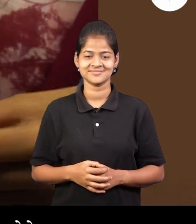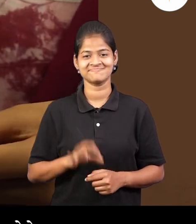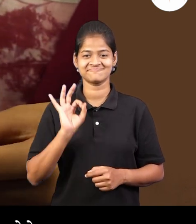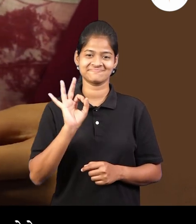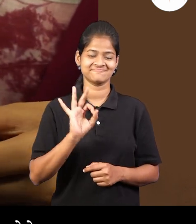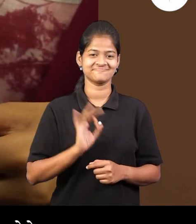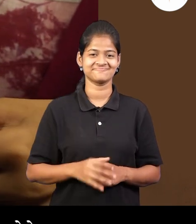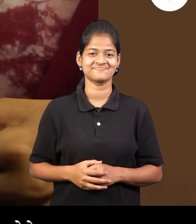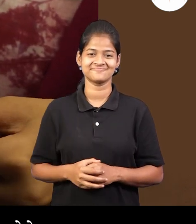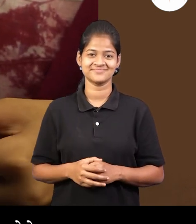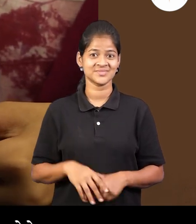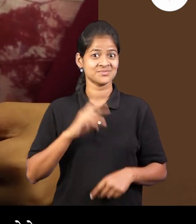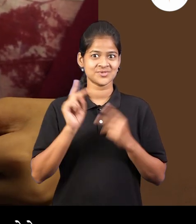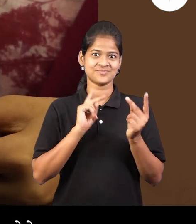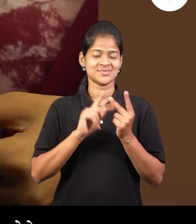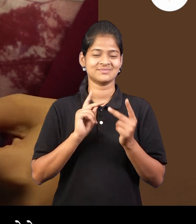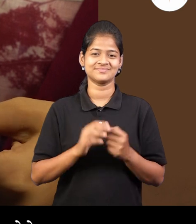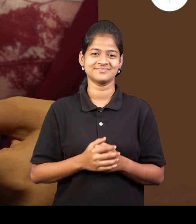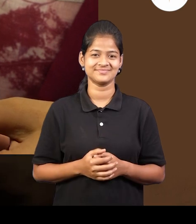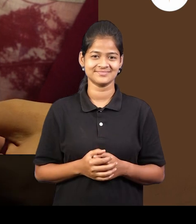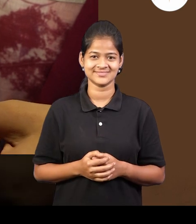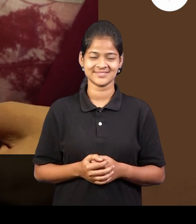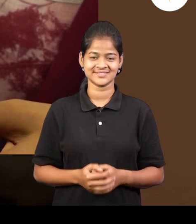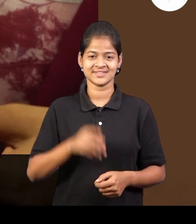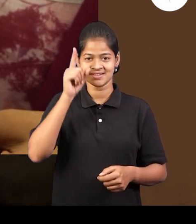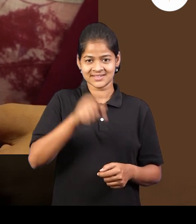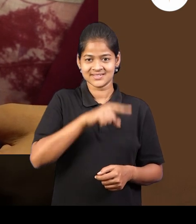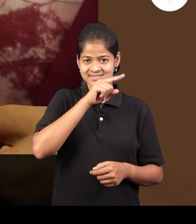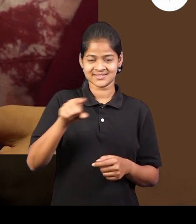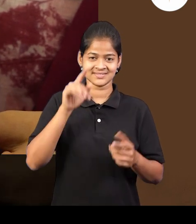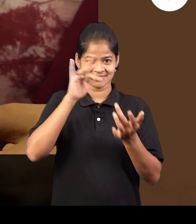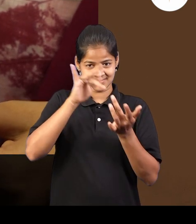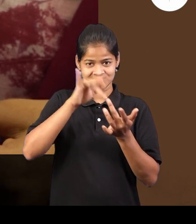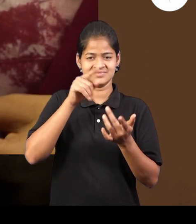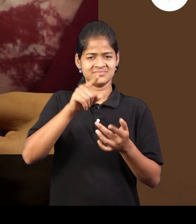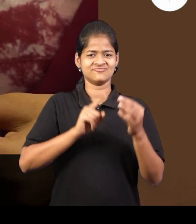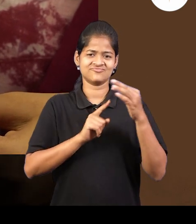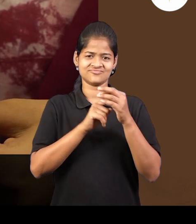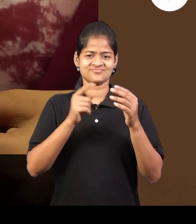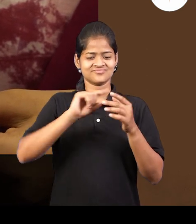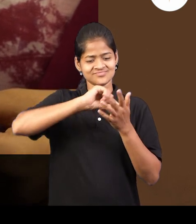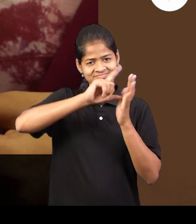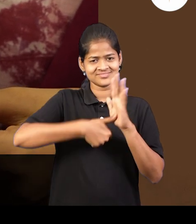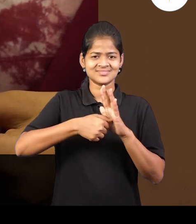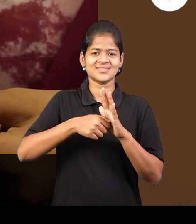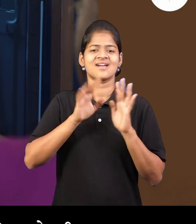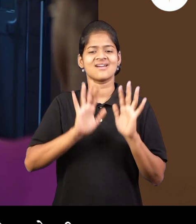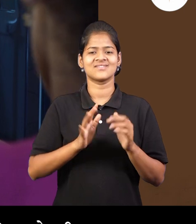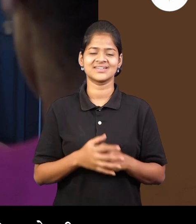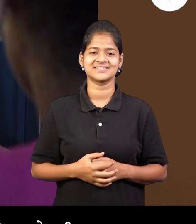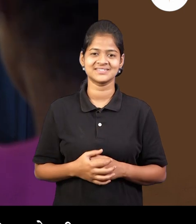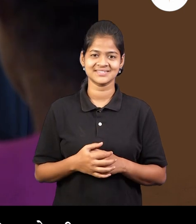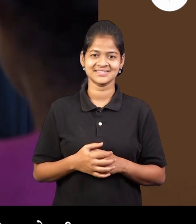अरे मस्ताच मासा बरो बरो होता या दोन रेशा जीते छेतताच तिथेच अपल्या वर्तुलाचा केंदर बिंदू आहे